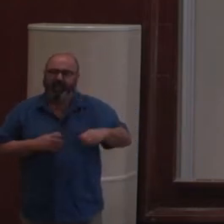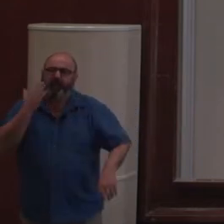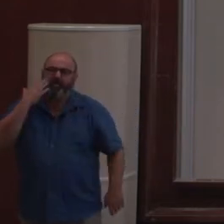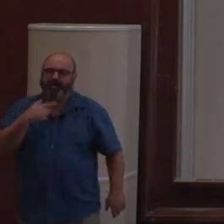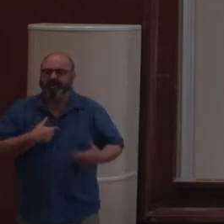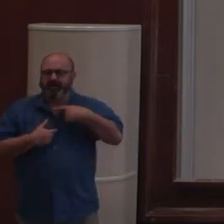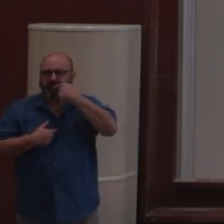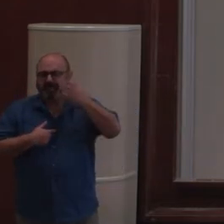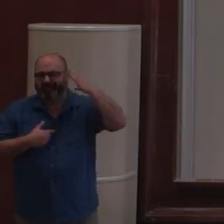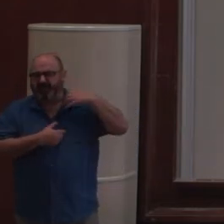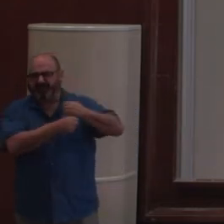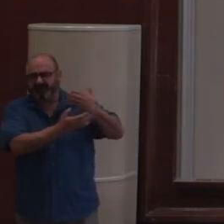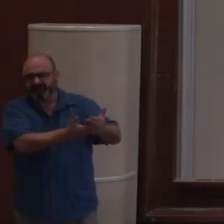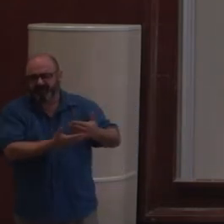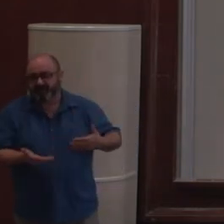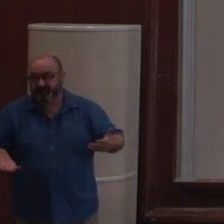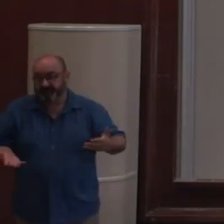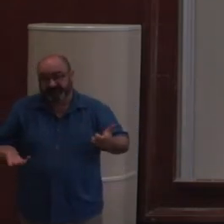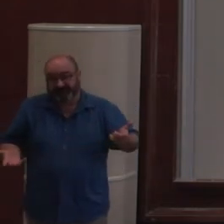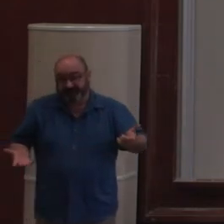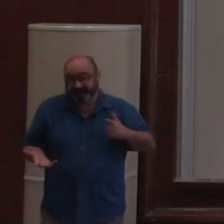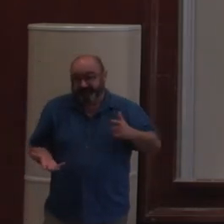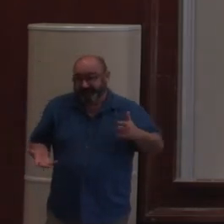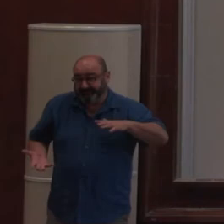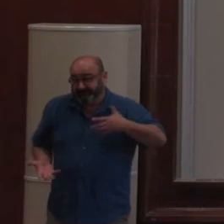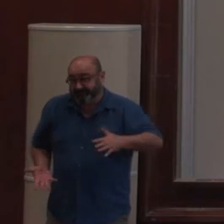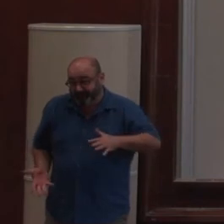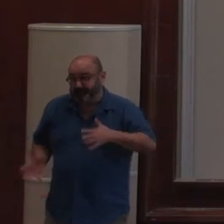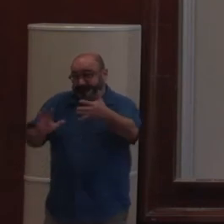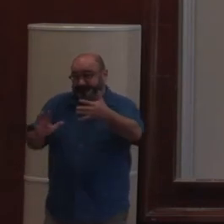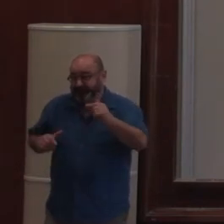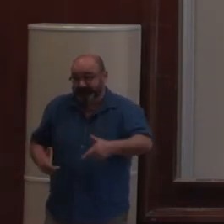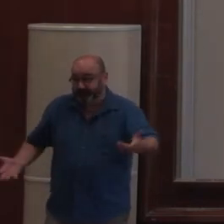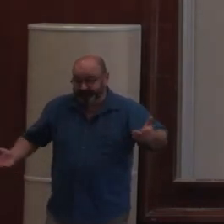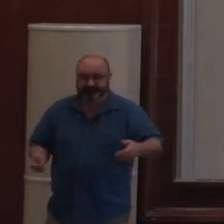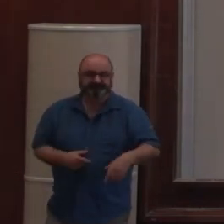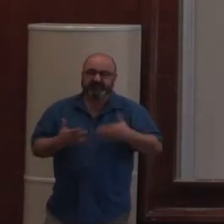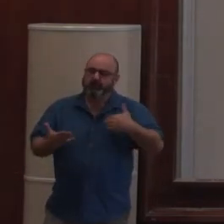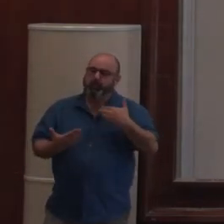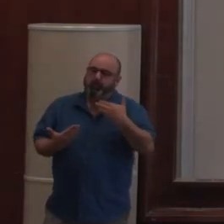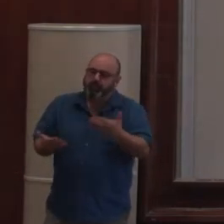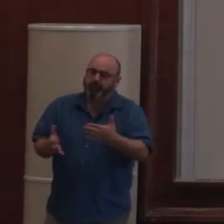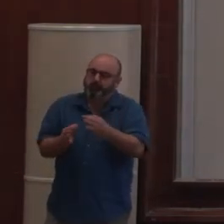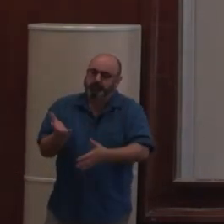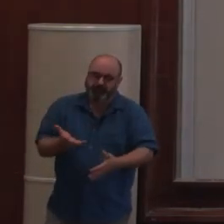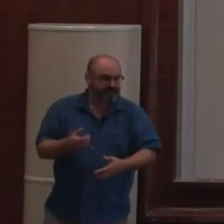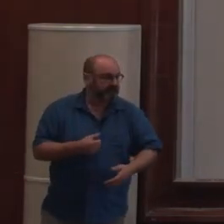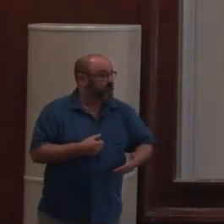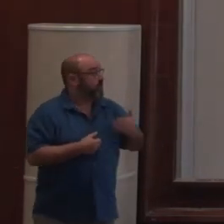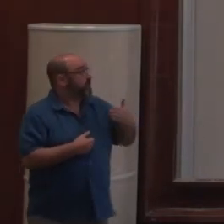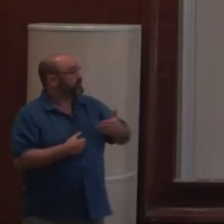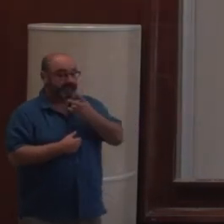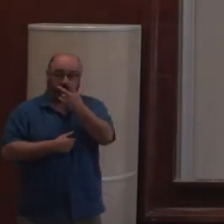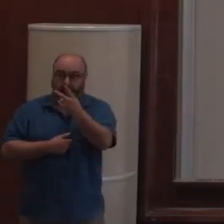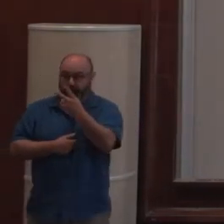Voilà. Donc, à un moment donné, il faut bouger. Alors, qu-ce qu'on propose ? Les solutions qu'on propose, on a aujourd'hui deux